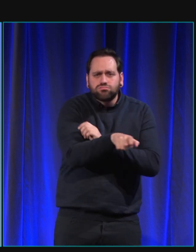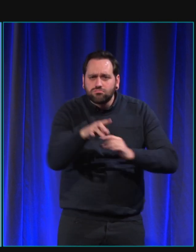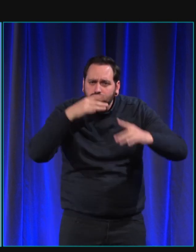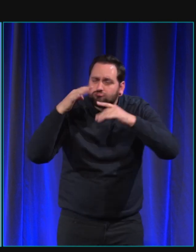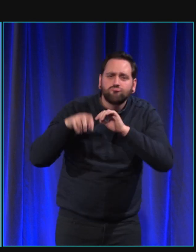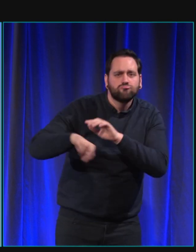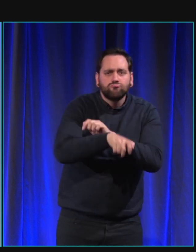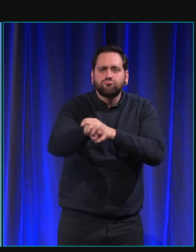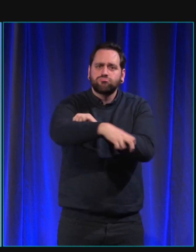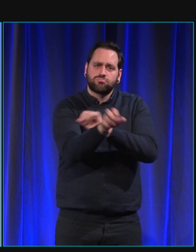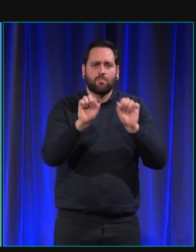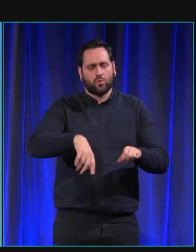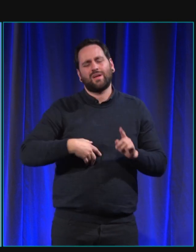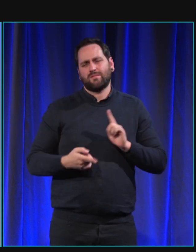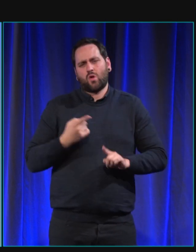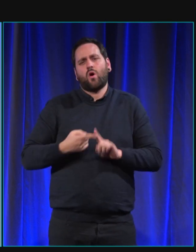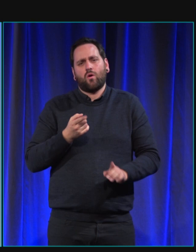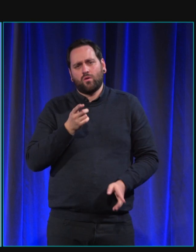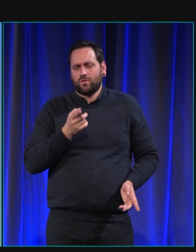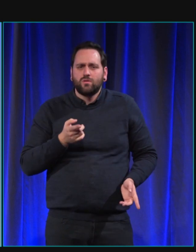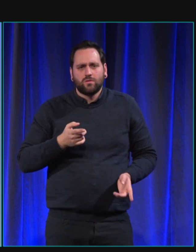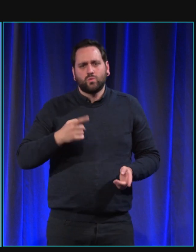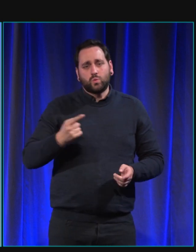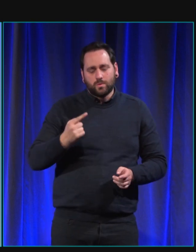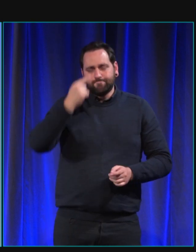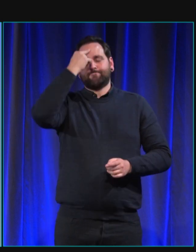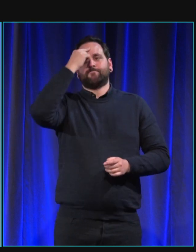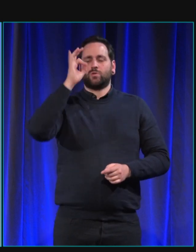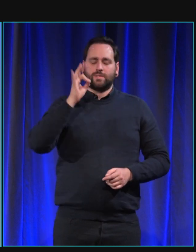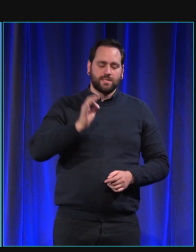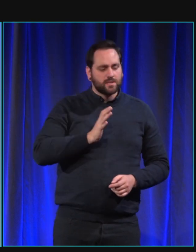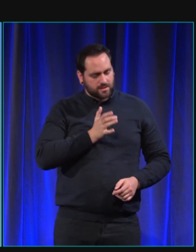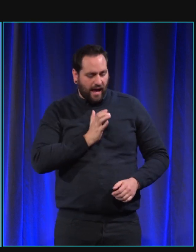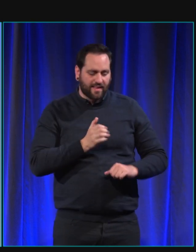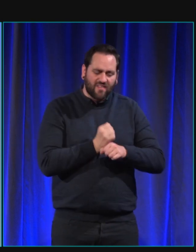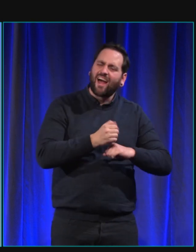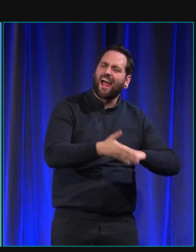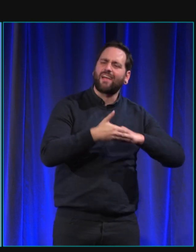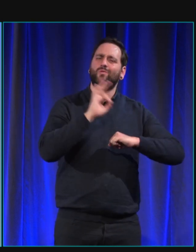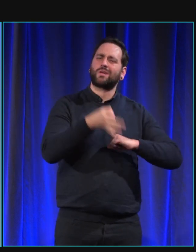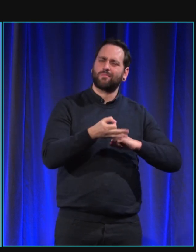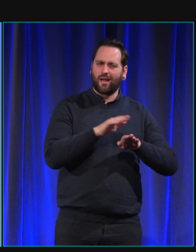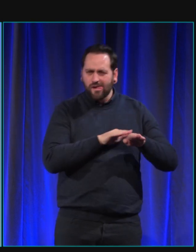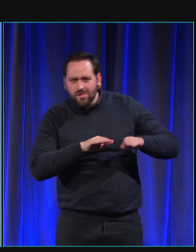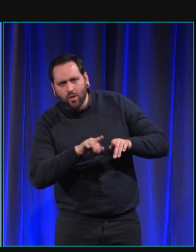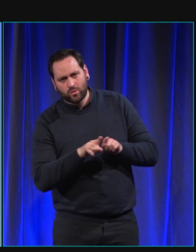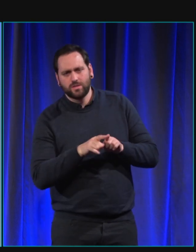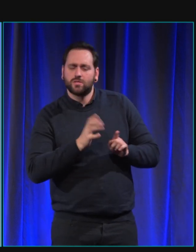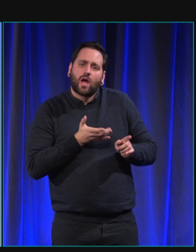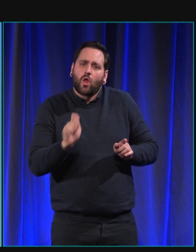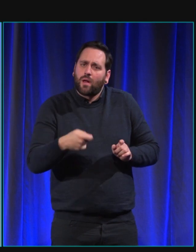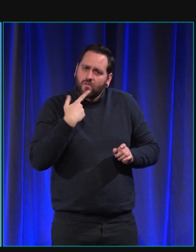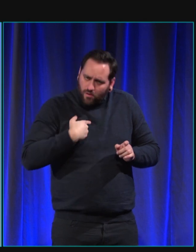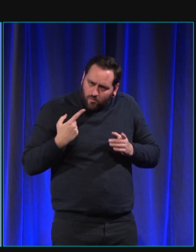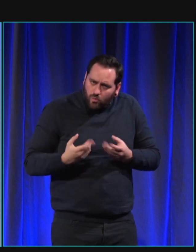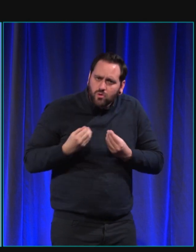à souligner et à prendre en compte lorsqu'on utilise des chiens d'assistance dans différentes associations. En